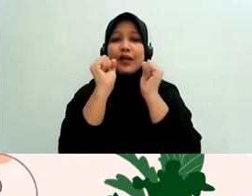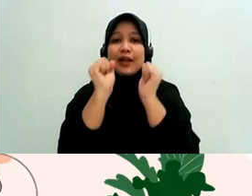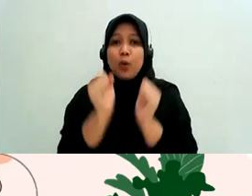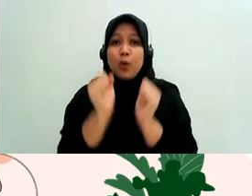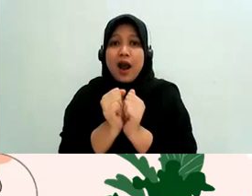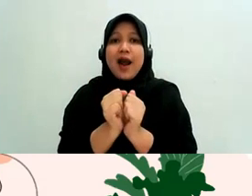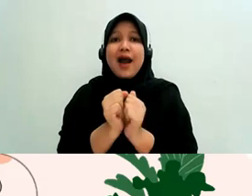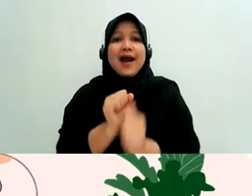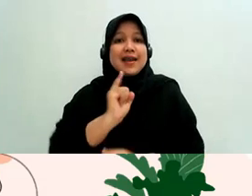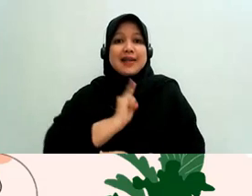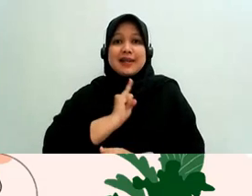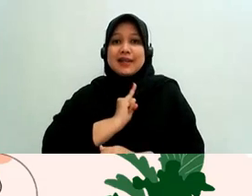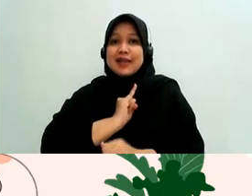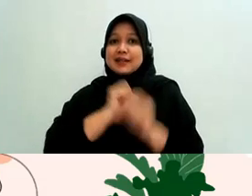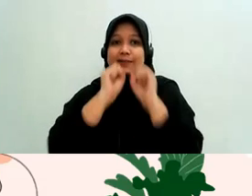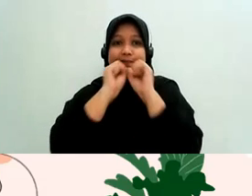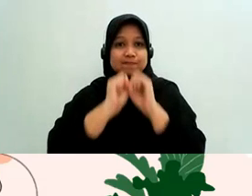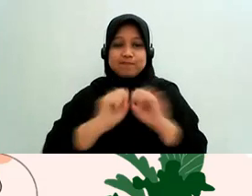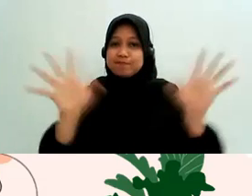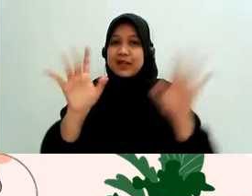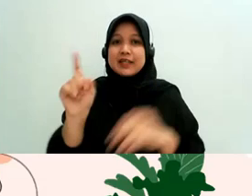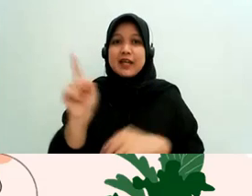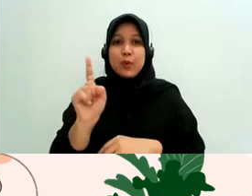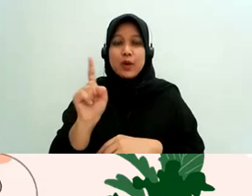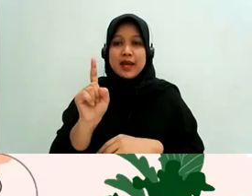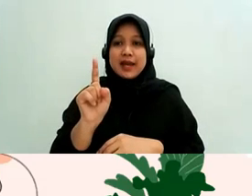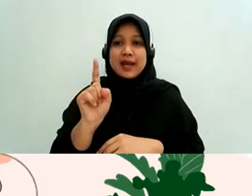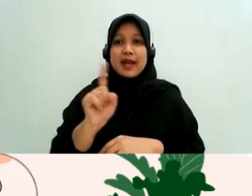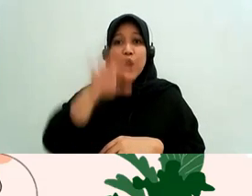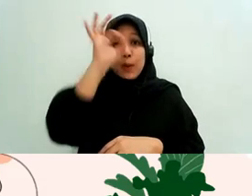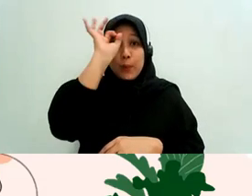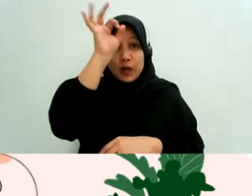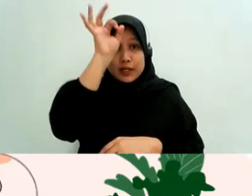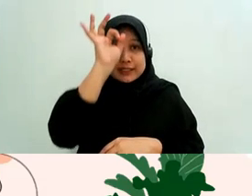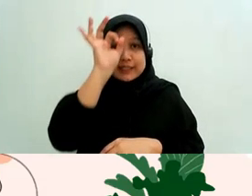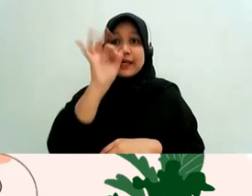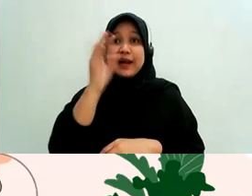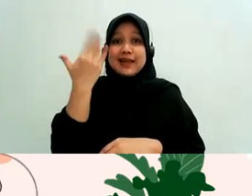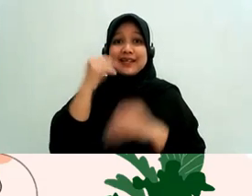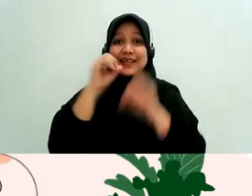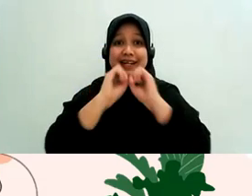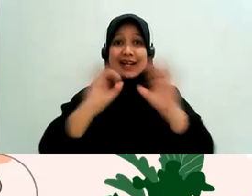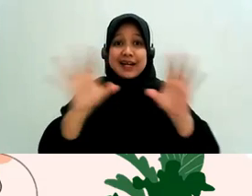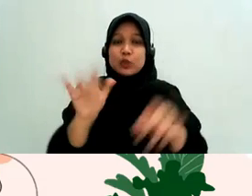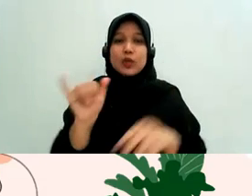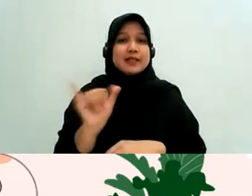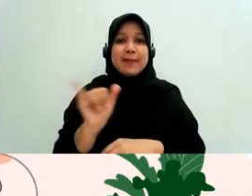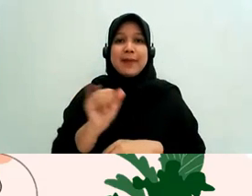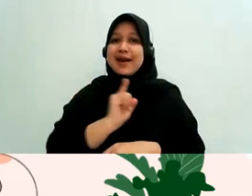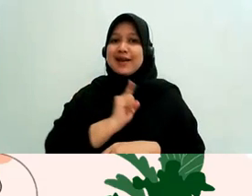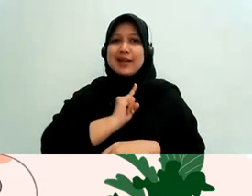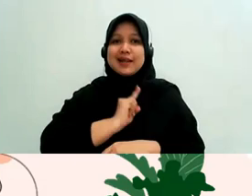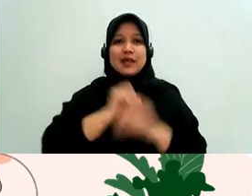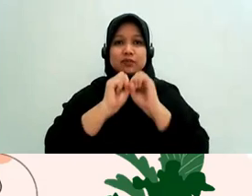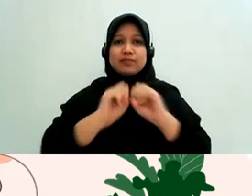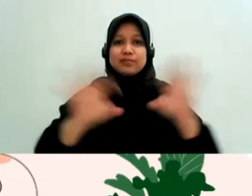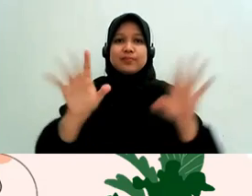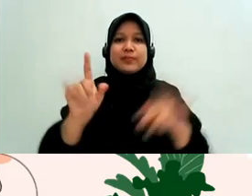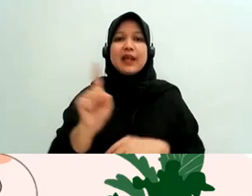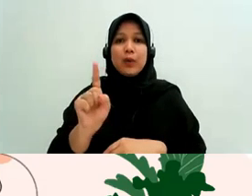nggak boleh diungkapkan oleh siapapun termasuk kepolisian yang tadi mengeluarkan rilis yang tadi Mas Andi tanyain nah ketika dia